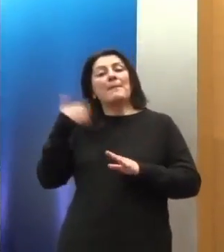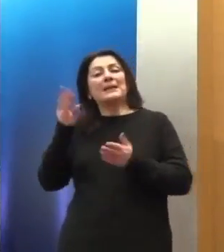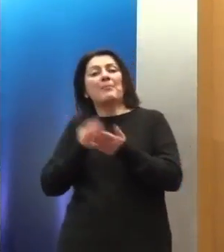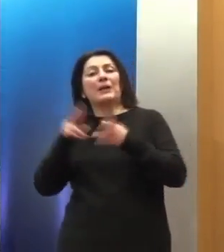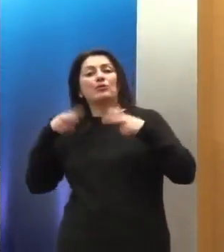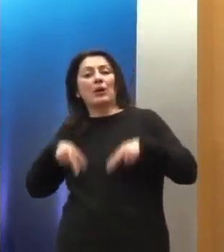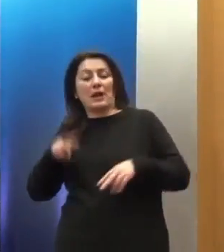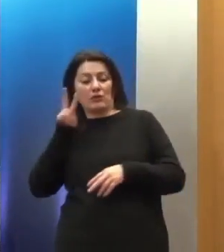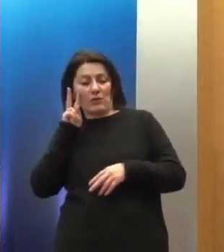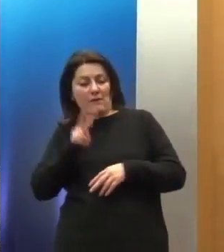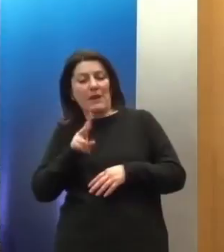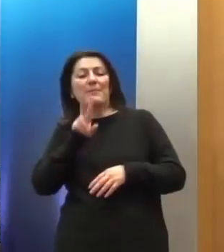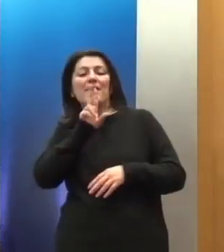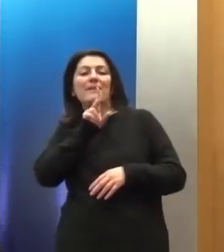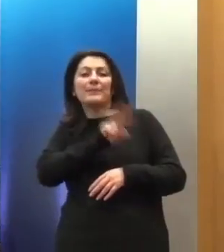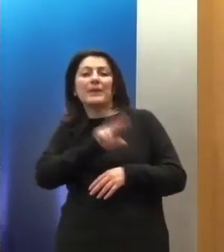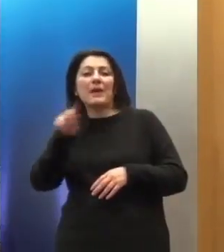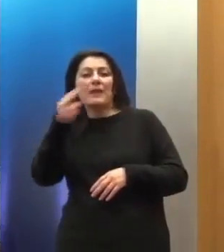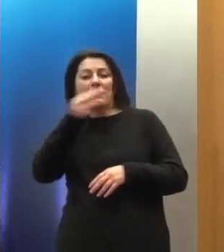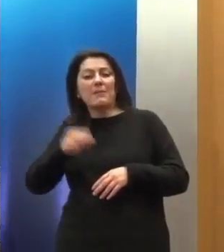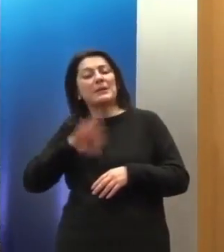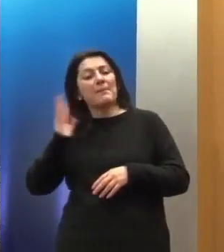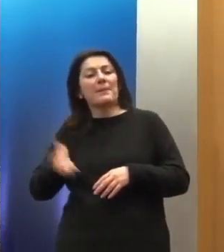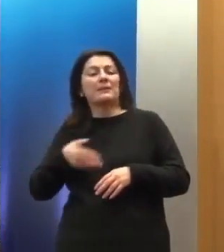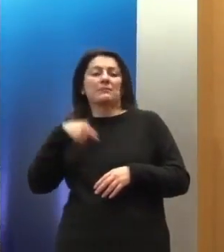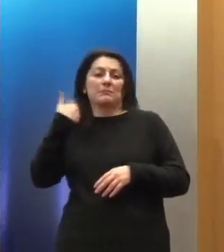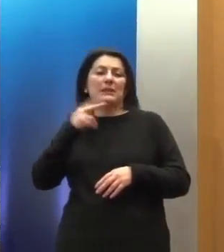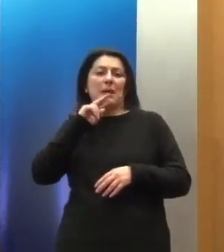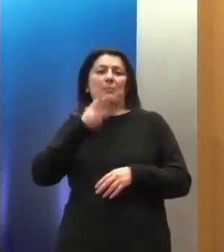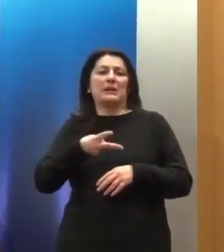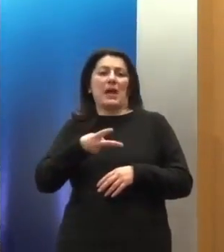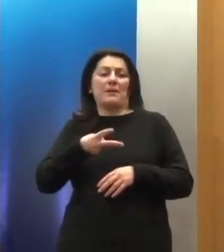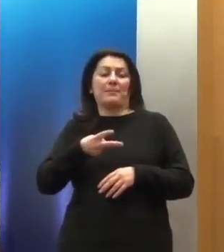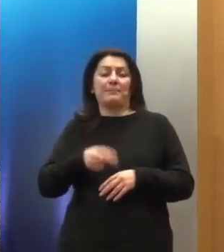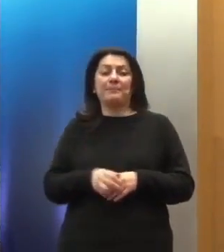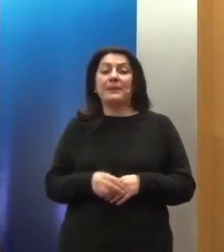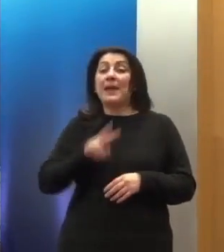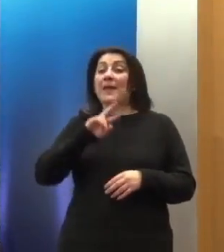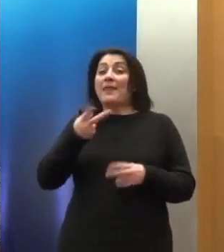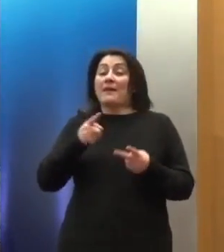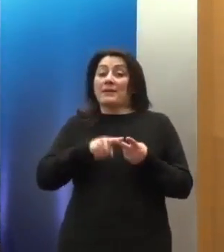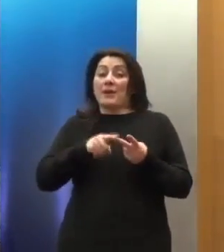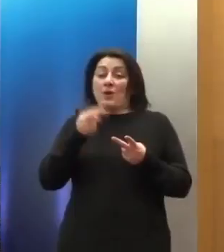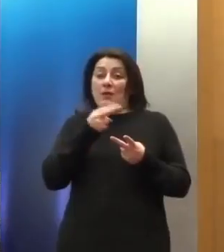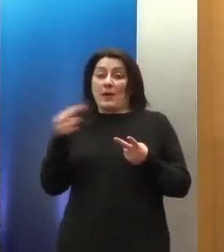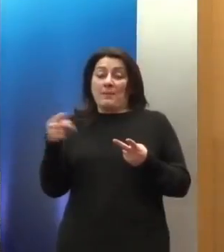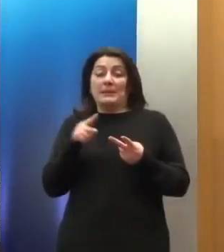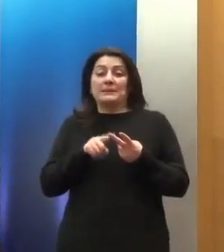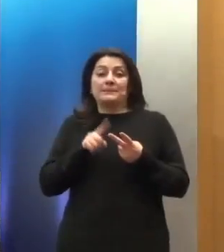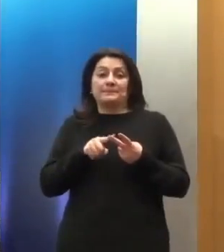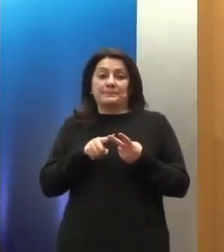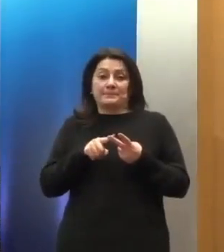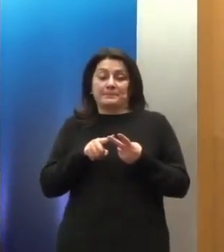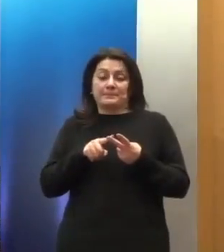πολλαπλές υποχρεώσεις που έχει. Ένα δεύτερο σημείο που θα ήθελα να θείξω και το οποίο, στο ζήτημα τώρα να